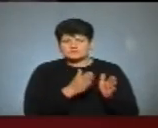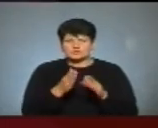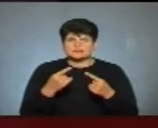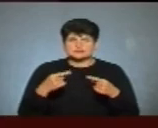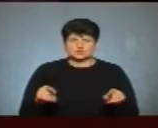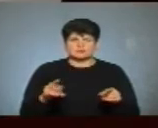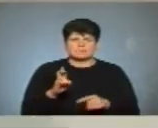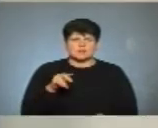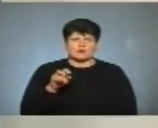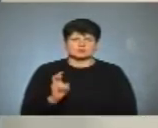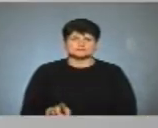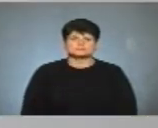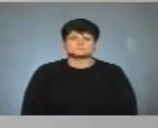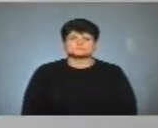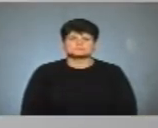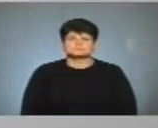наступного блоку.